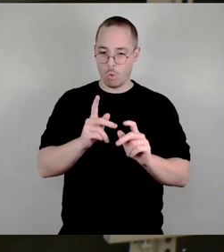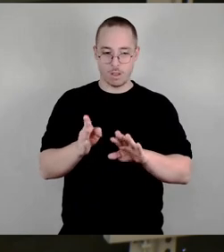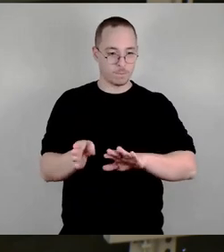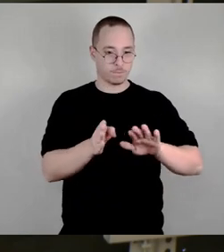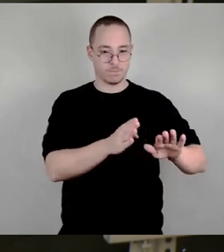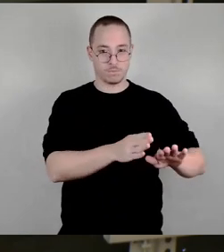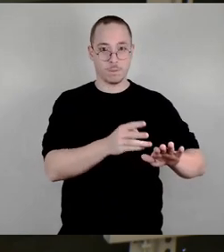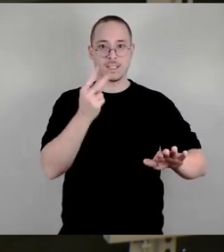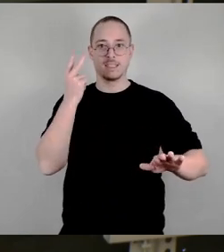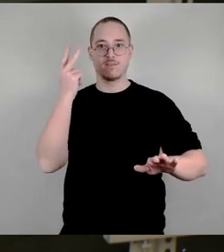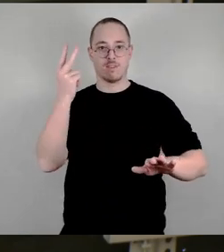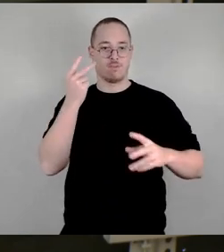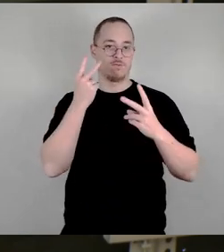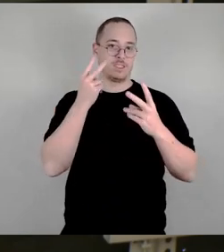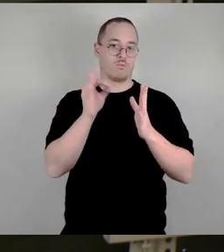abgeräumt.